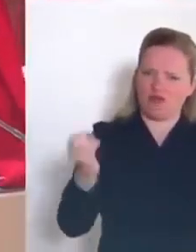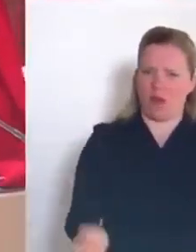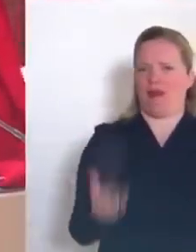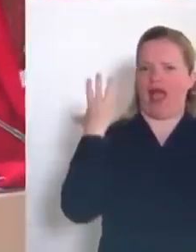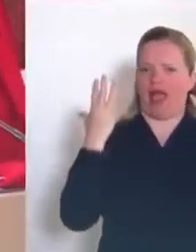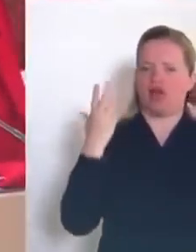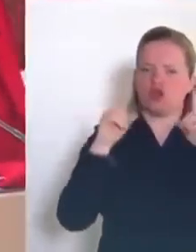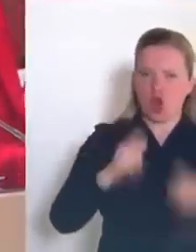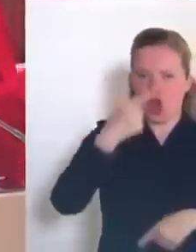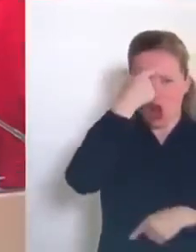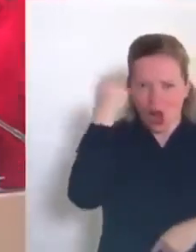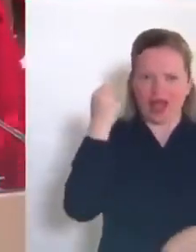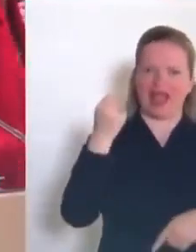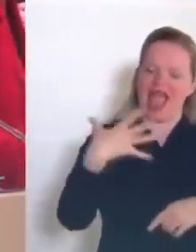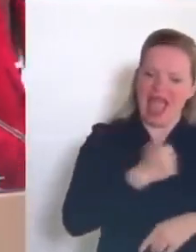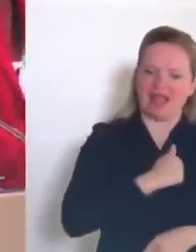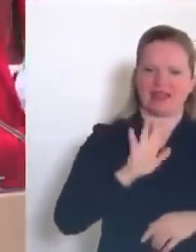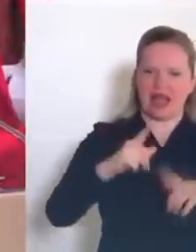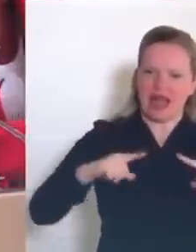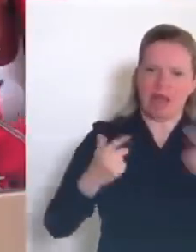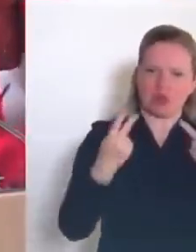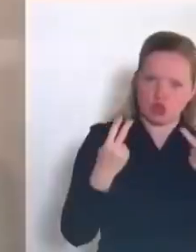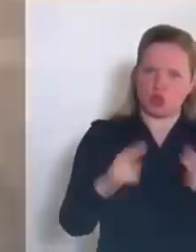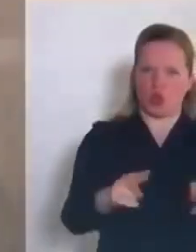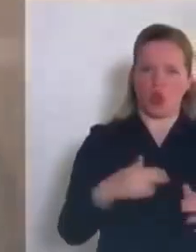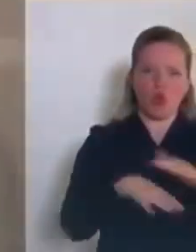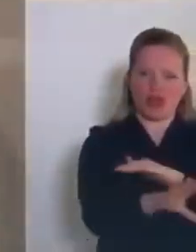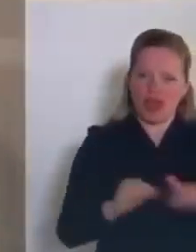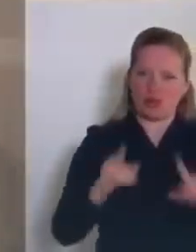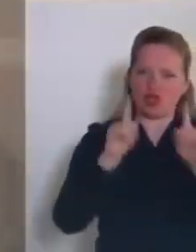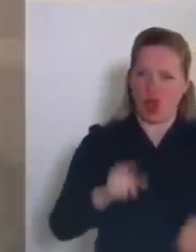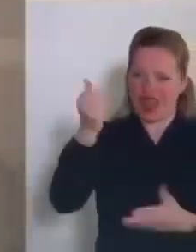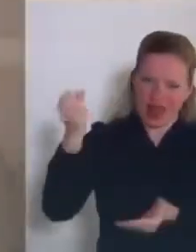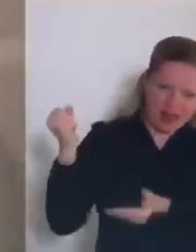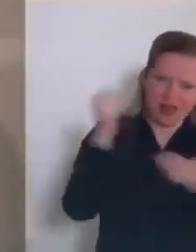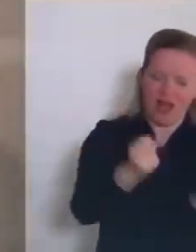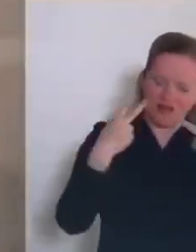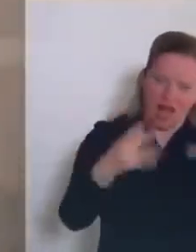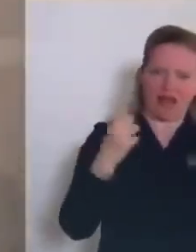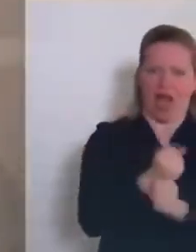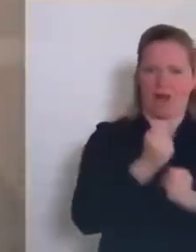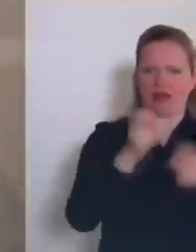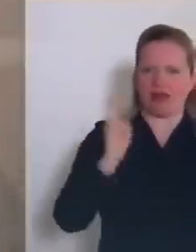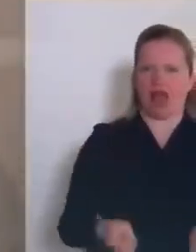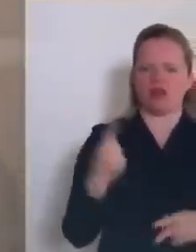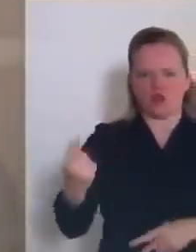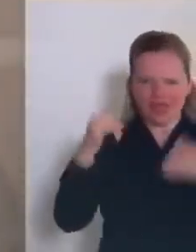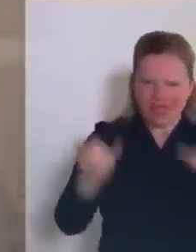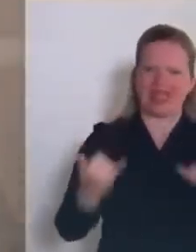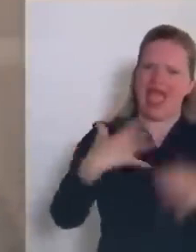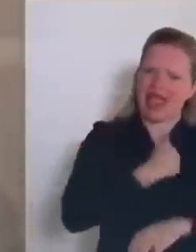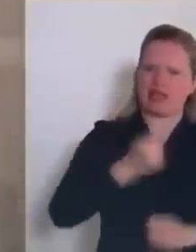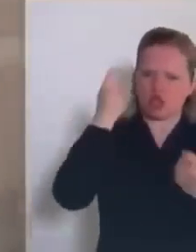già finito. Rendetevene conto. Ridate indietro alla gente la propria vita. Date alle aziende i soldi in modo da poter